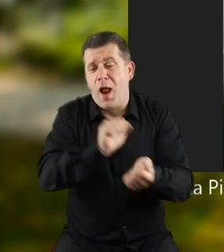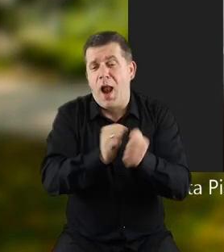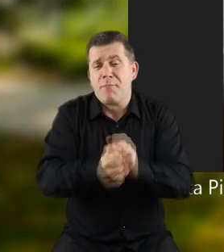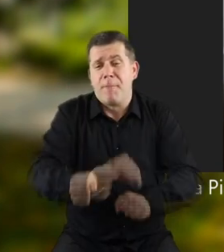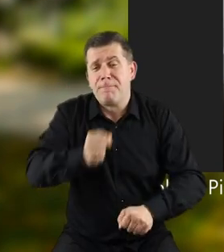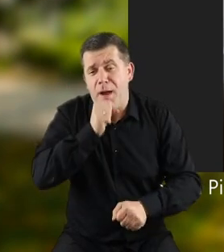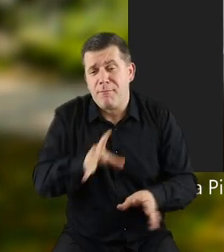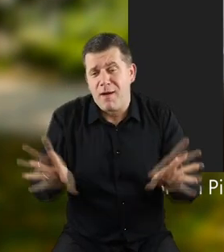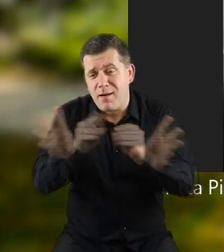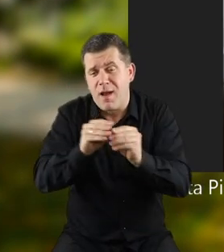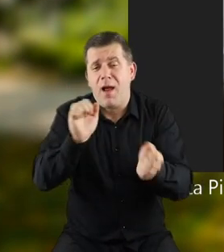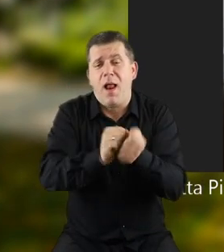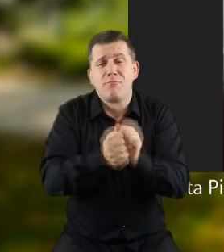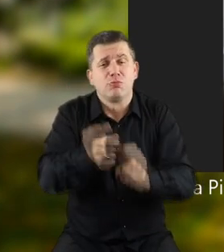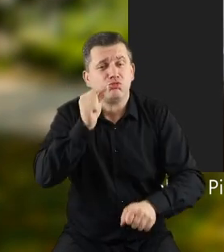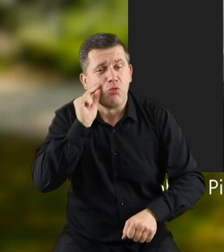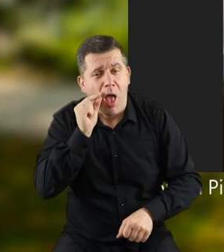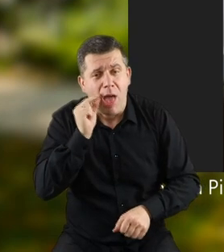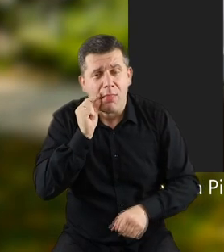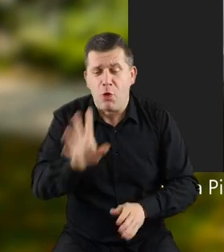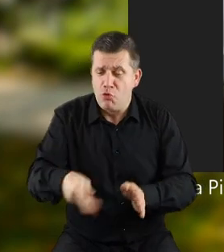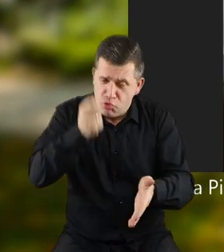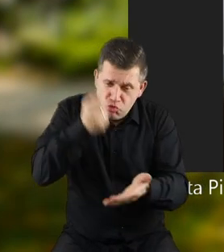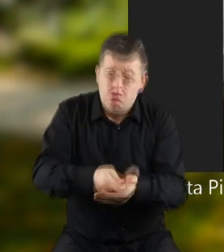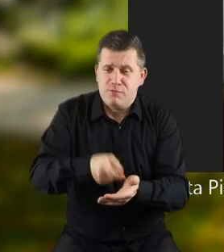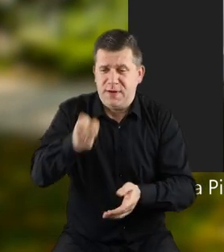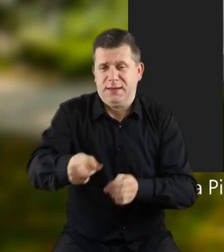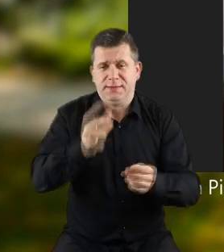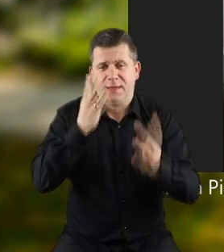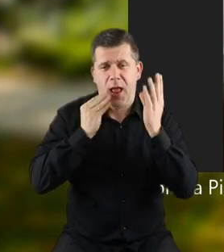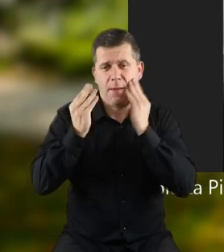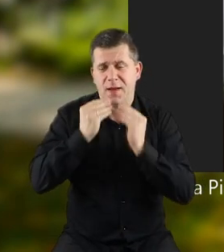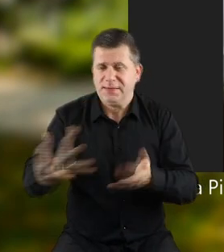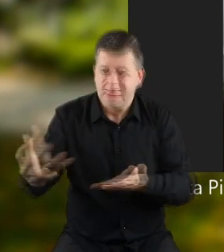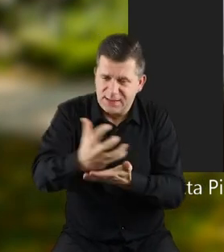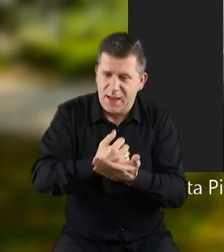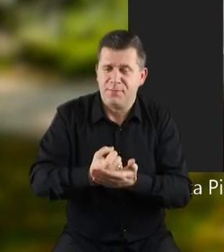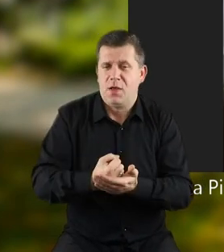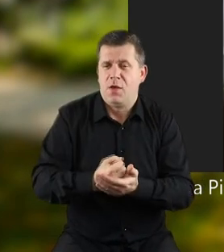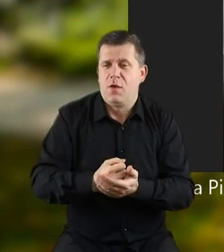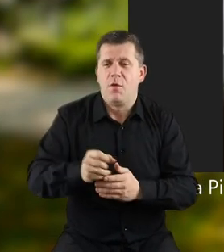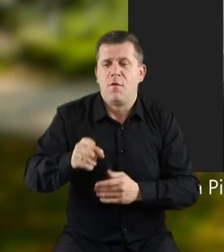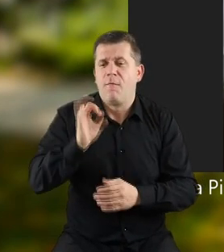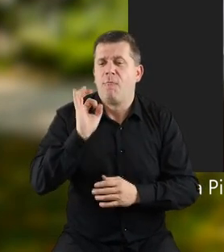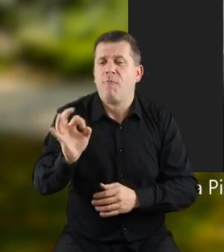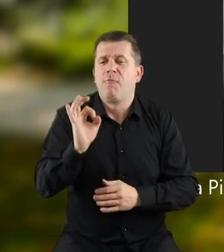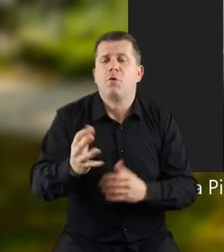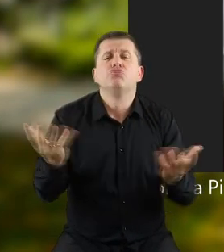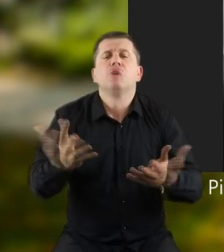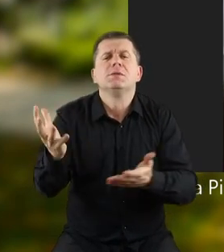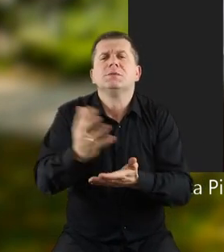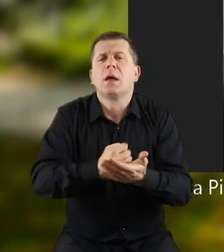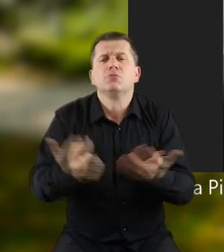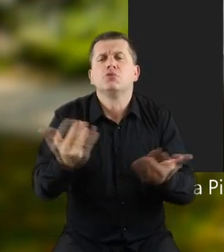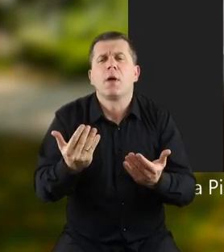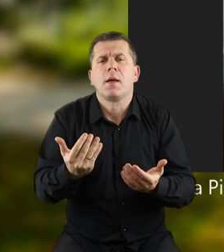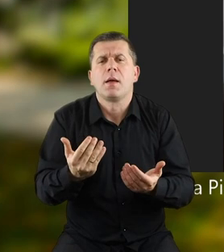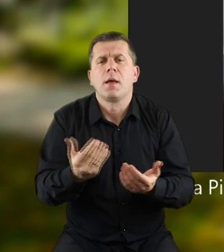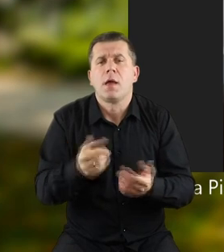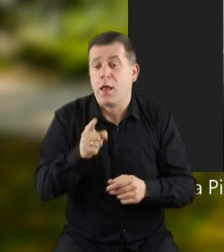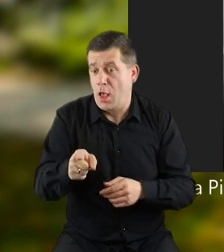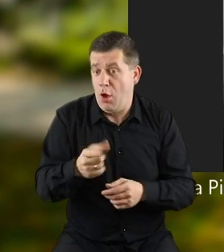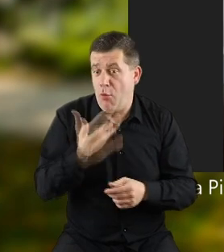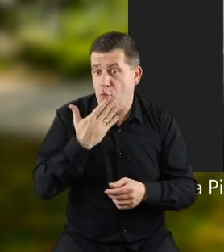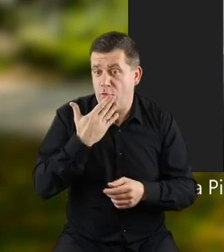a może z babcią, a może z dziadkiem i kupi tę zabawkę i zabierze ją, no właśnie, gdzie ona ją zabierze?